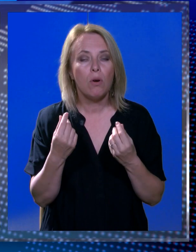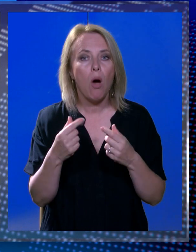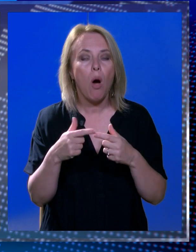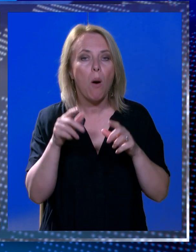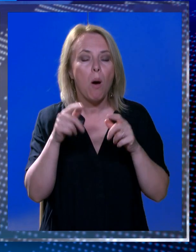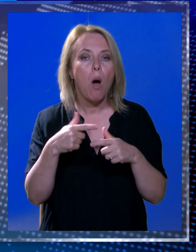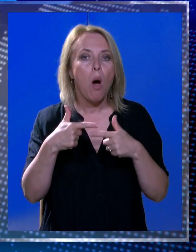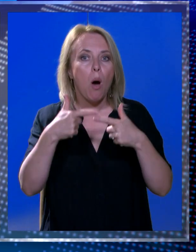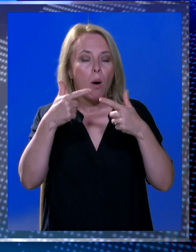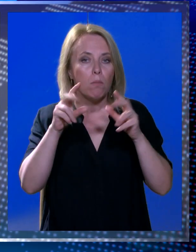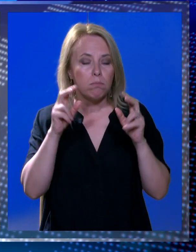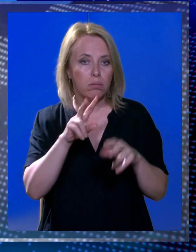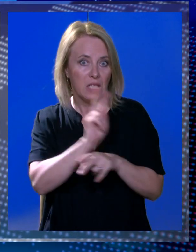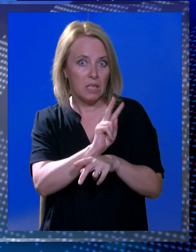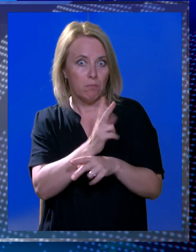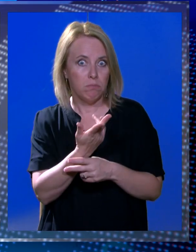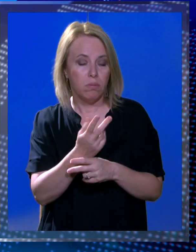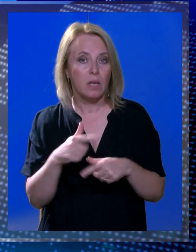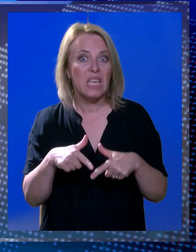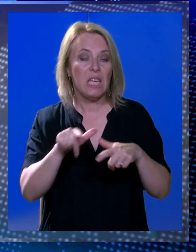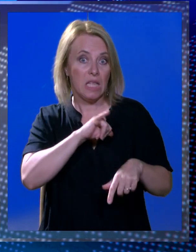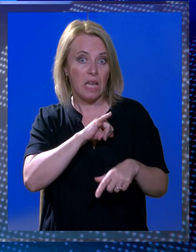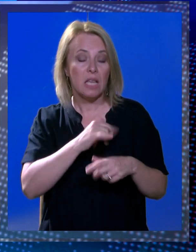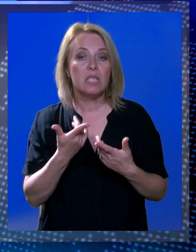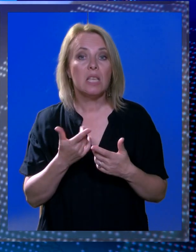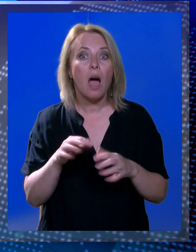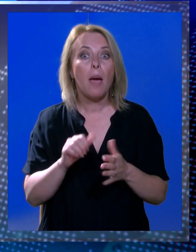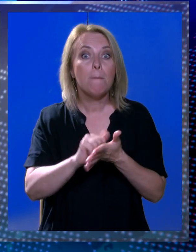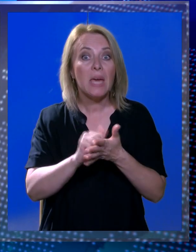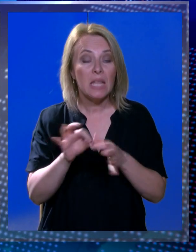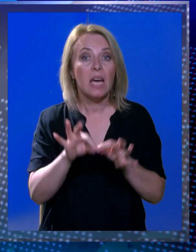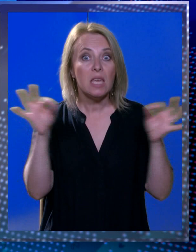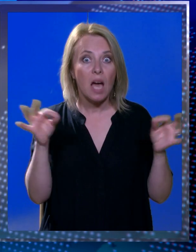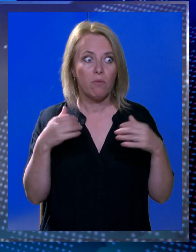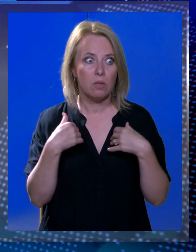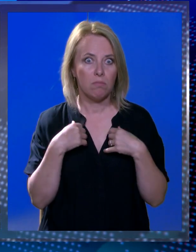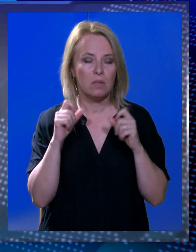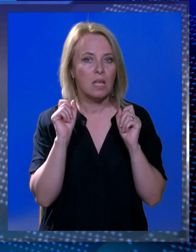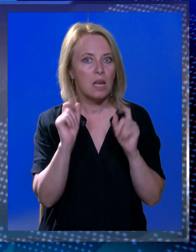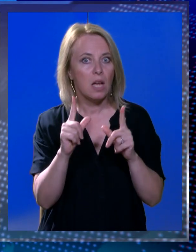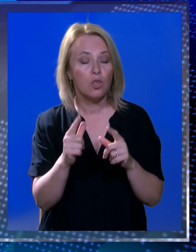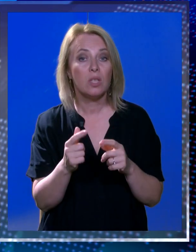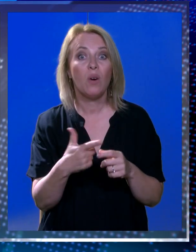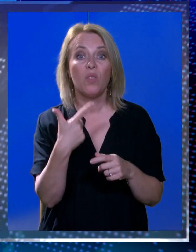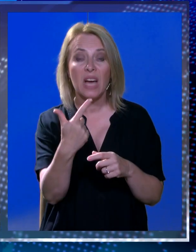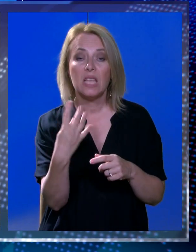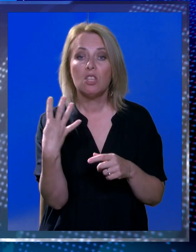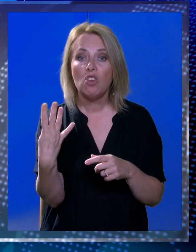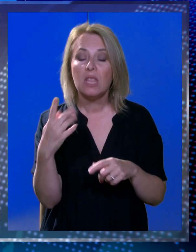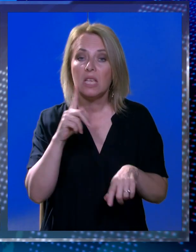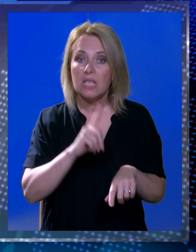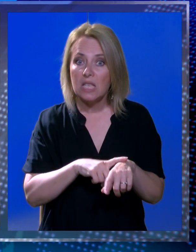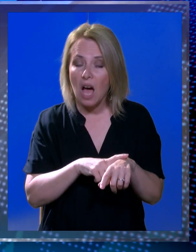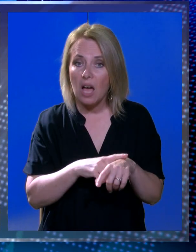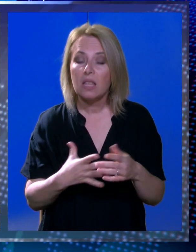i medija i javnosti. I evo isad se ježim da smo u nepunih 24 sata od kad je emisija